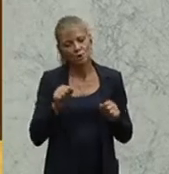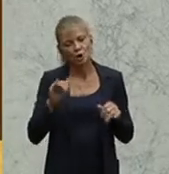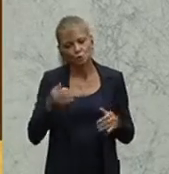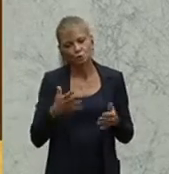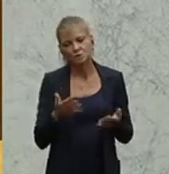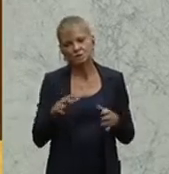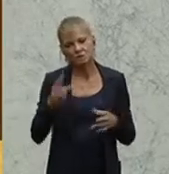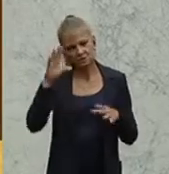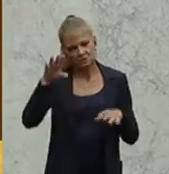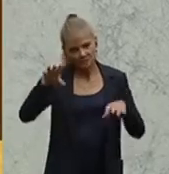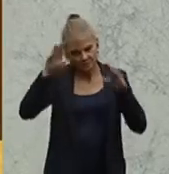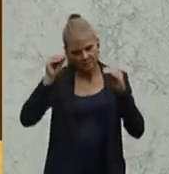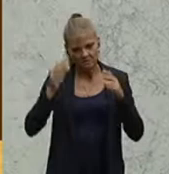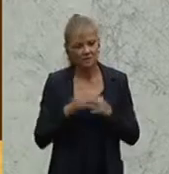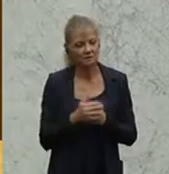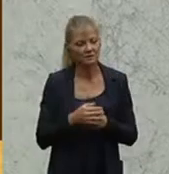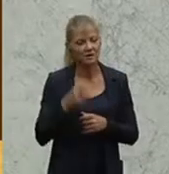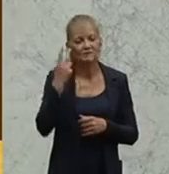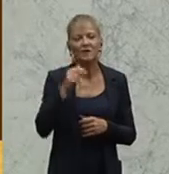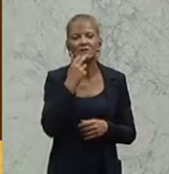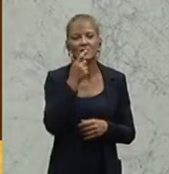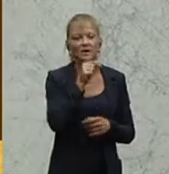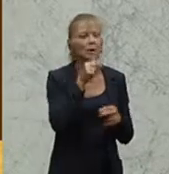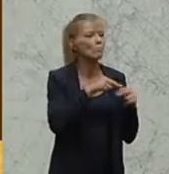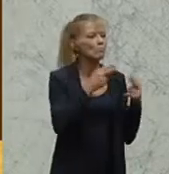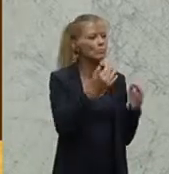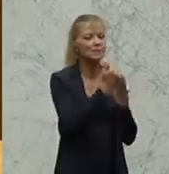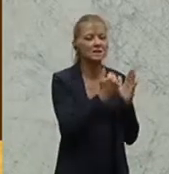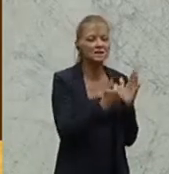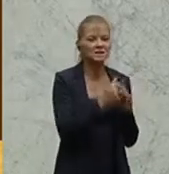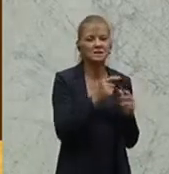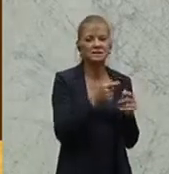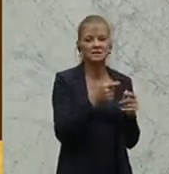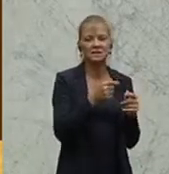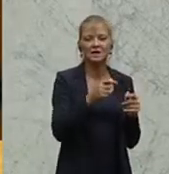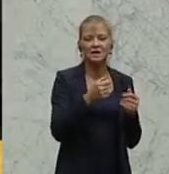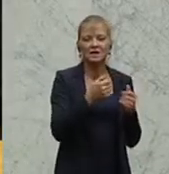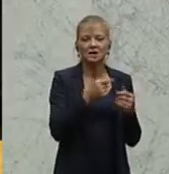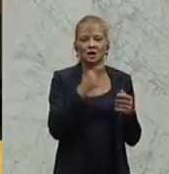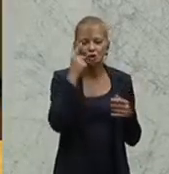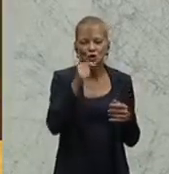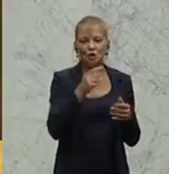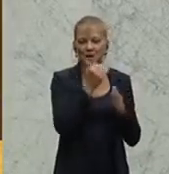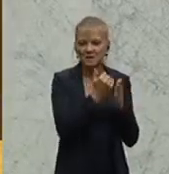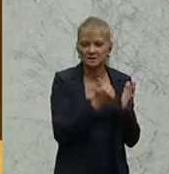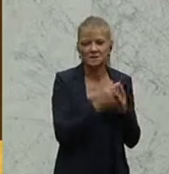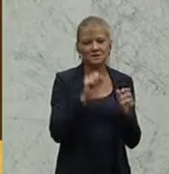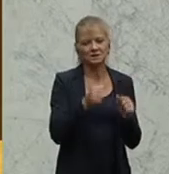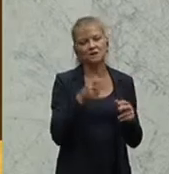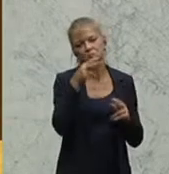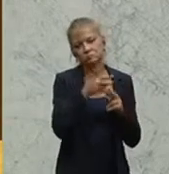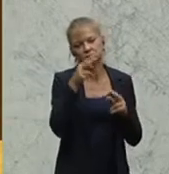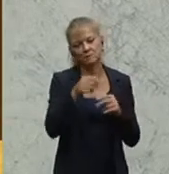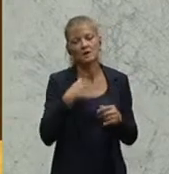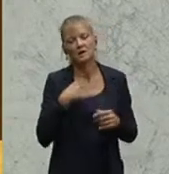weil man ja nicht auf die Bundesgesetzgebung wie Steuergesetzgebung und anderes eingreifen kann. Ich halte das für eine gute Möglichkeit,